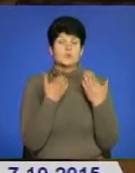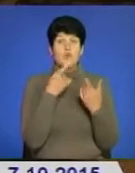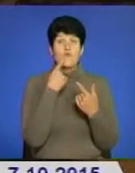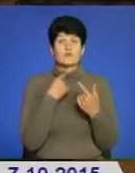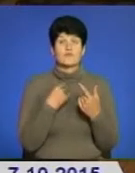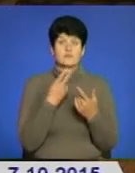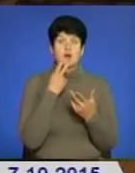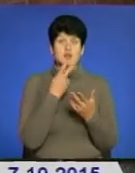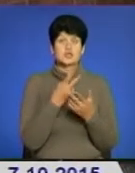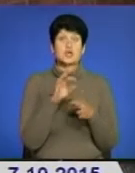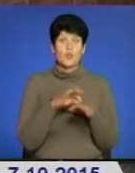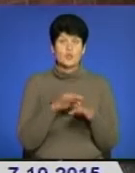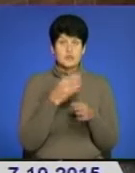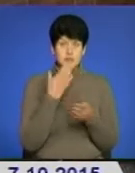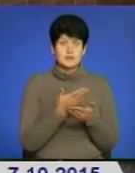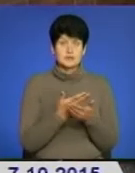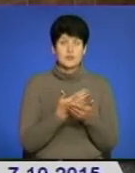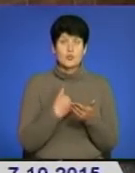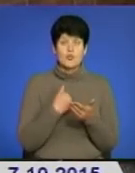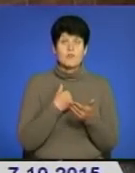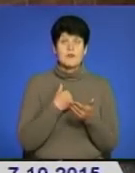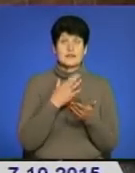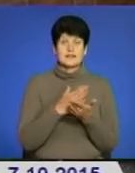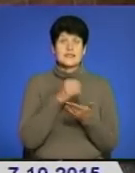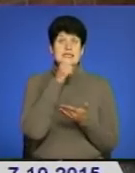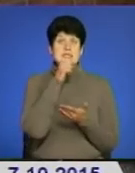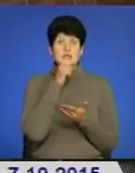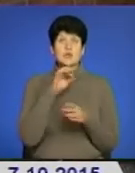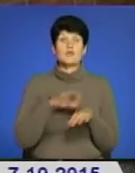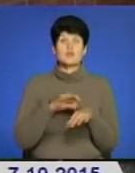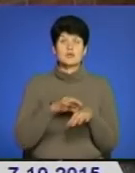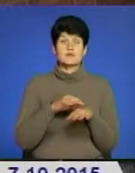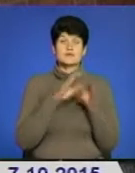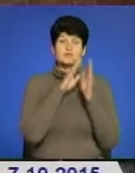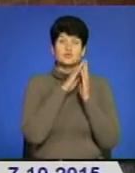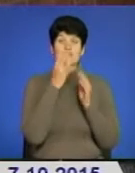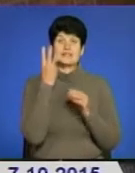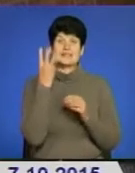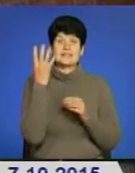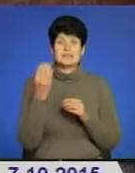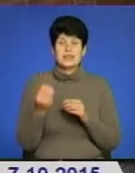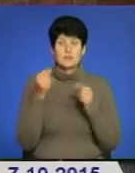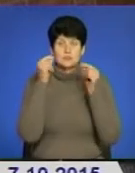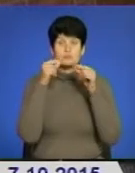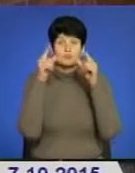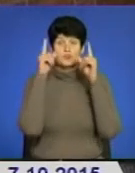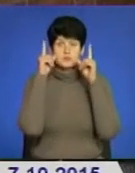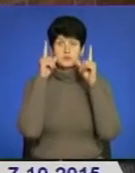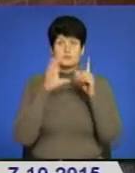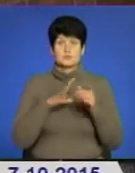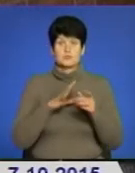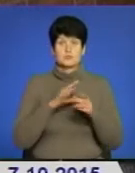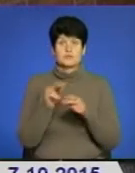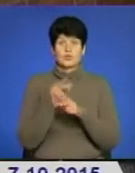ви бачите, хворієте. Каже, в мене дід хворів, заснув на три дні, а потім проснувся і став людей